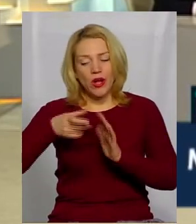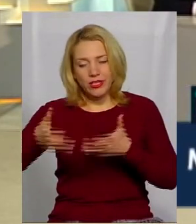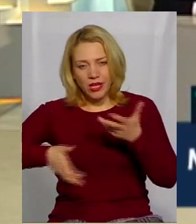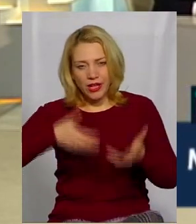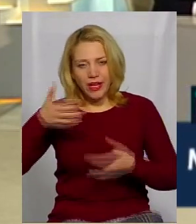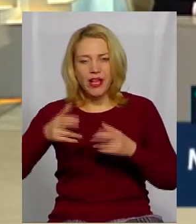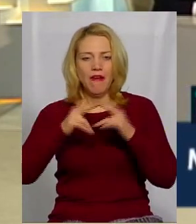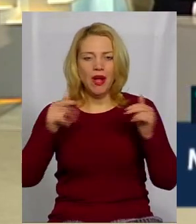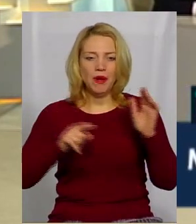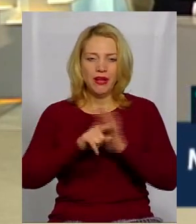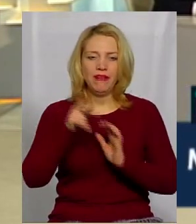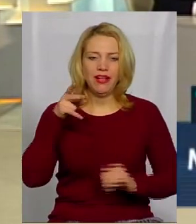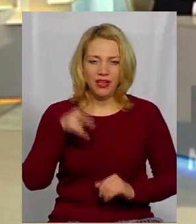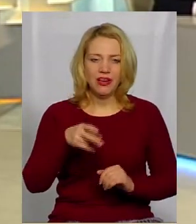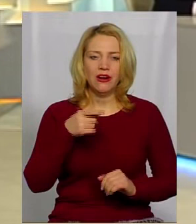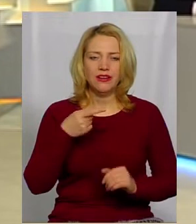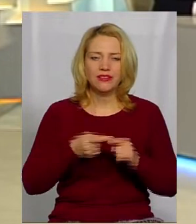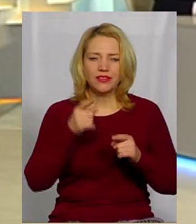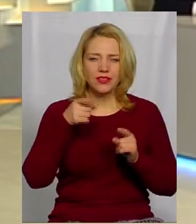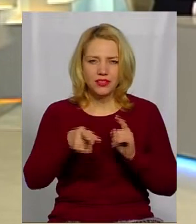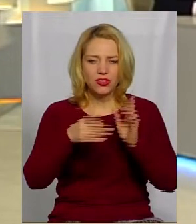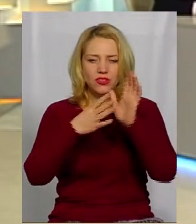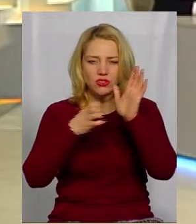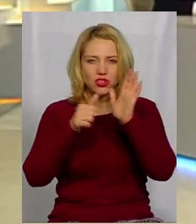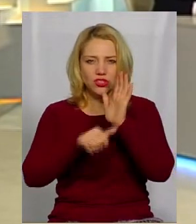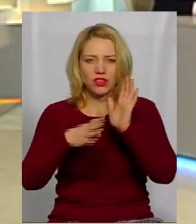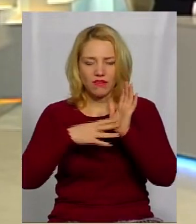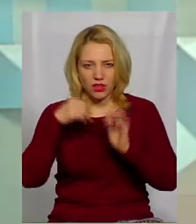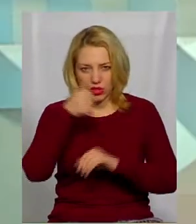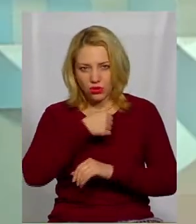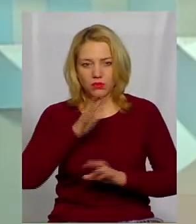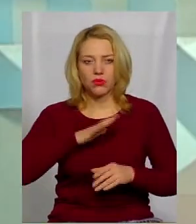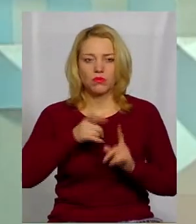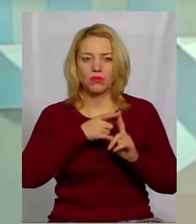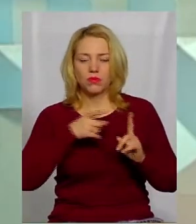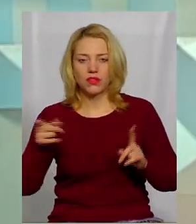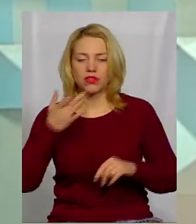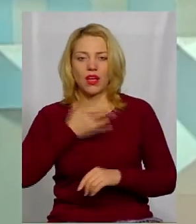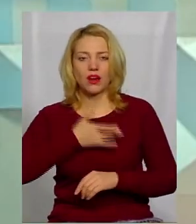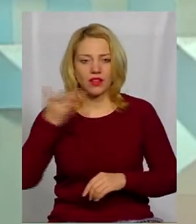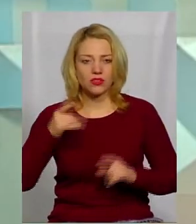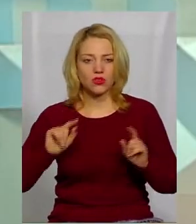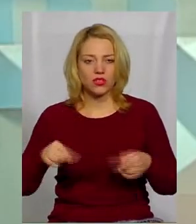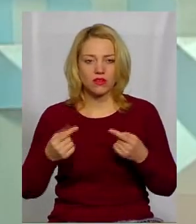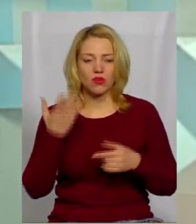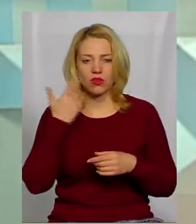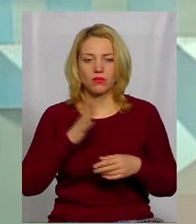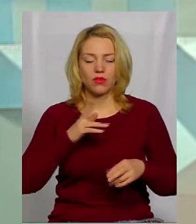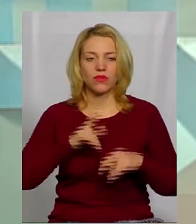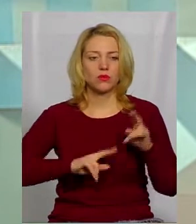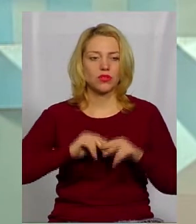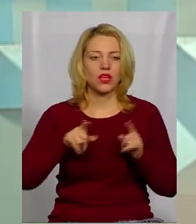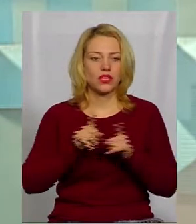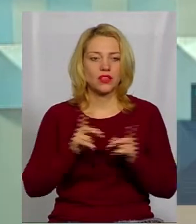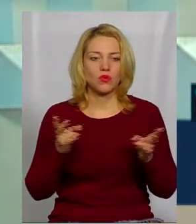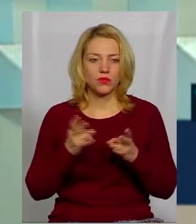розпочалися з 1969 року. Потім був період радянської реставрації, коли відбудували самі такі